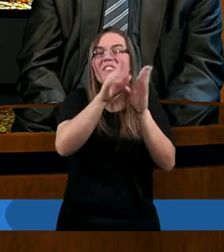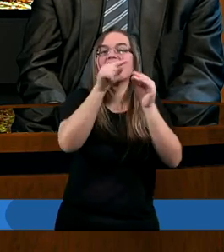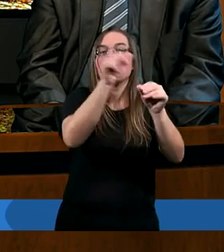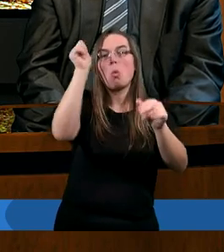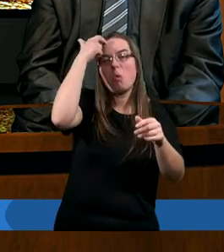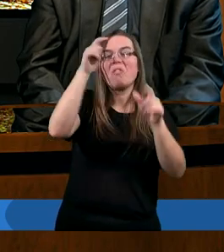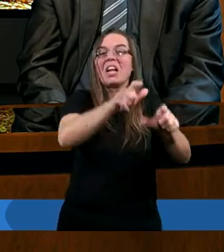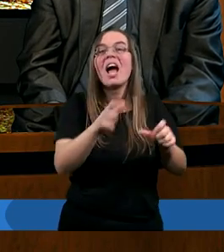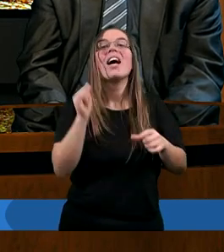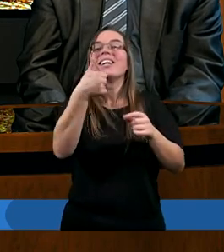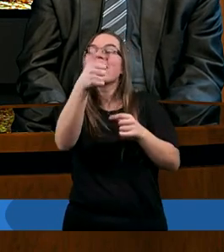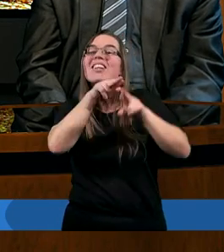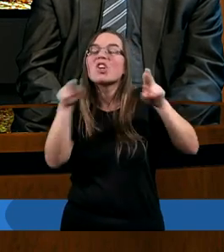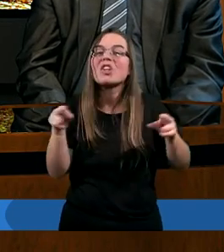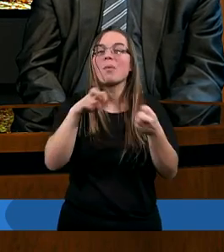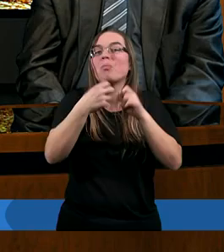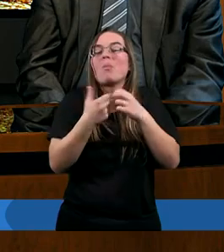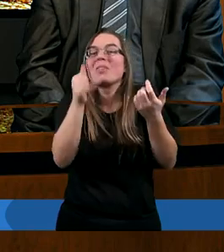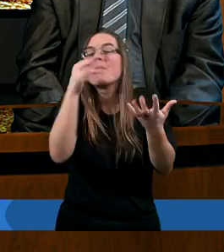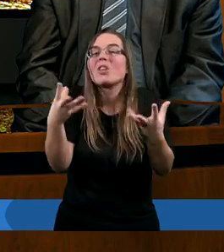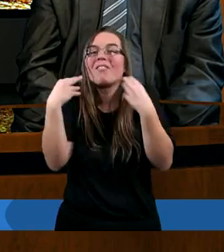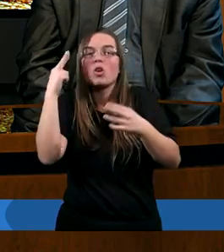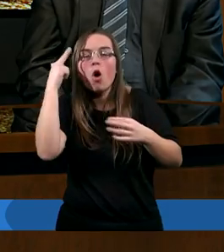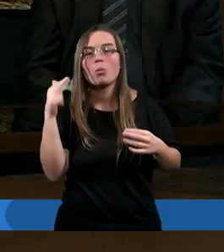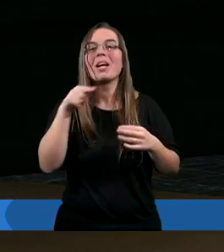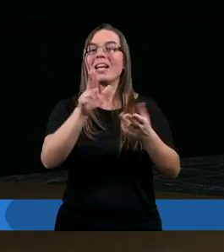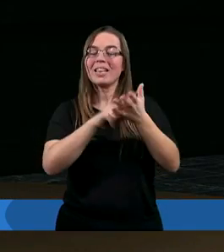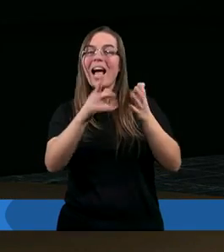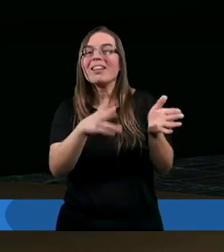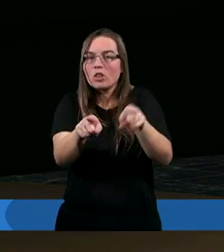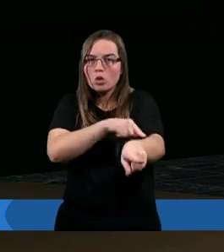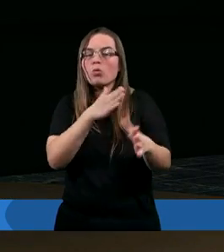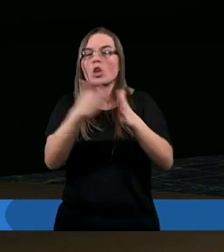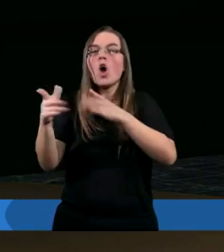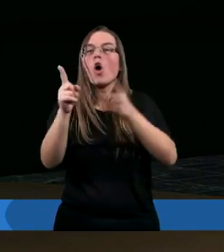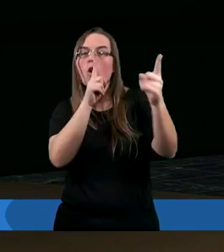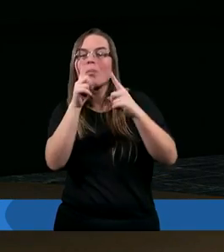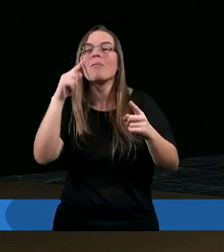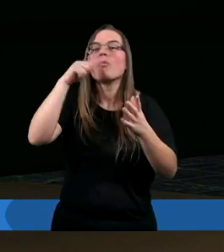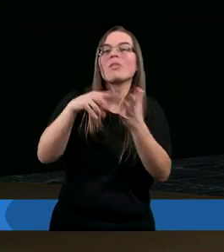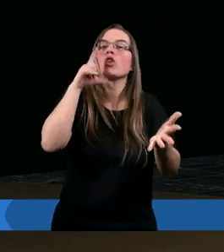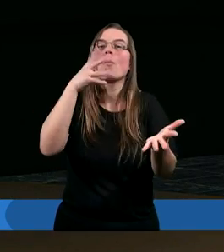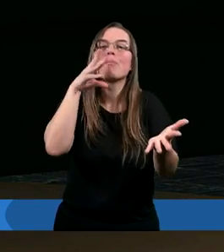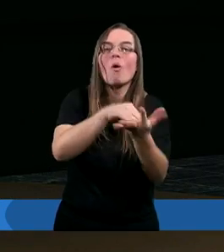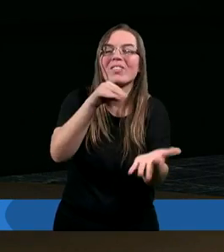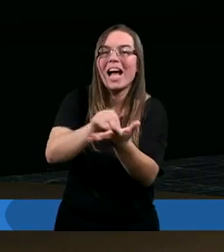szczególnie jednej z osób. I w długiej rozmowie musiałem co chwila powtarzać, żeby tego nie przyjmowała do